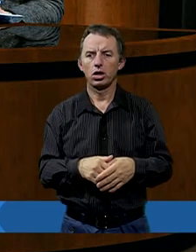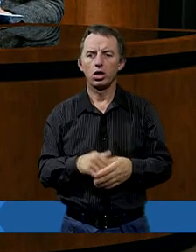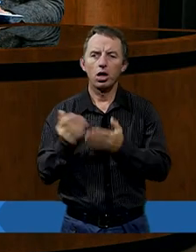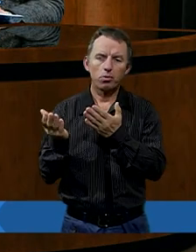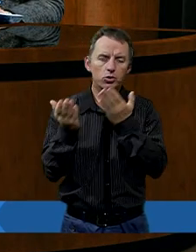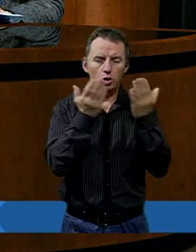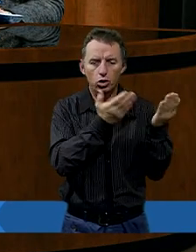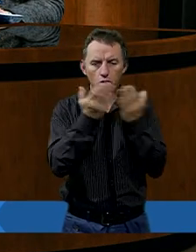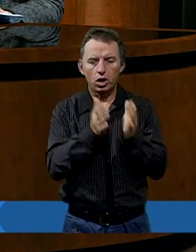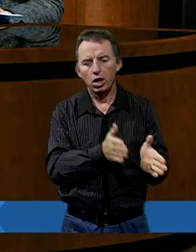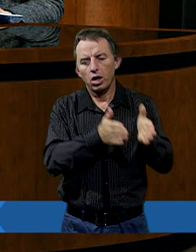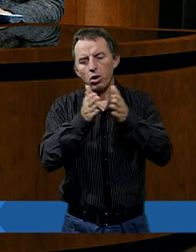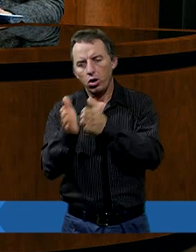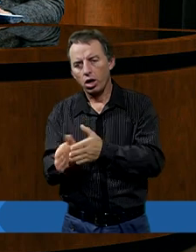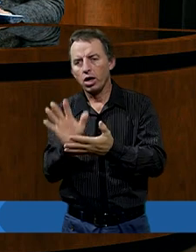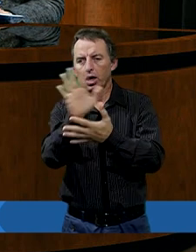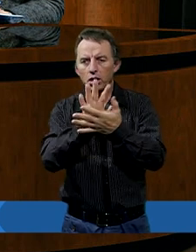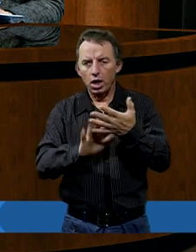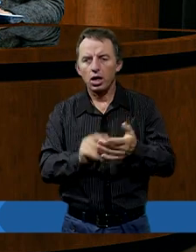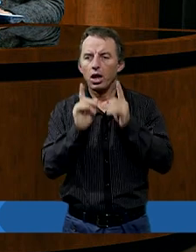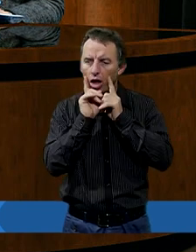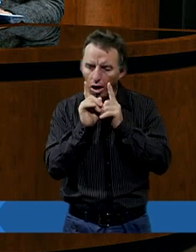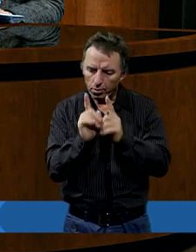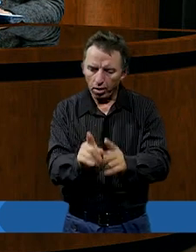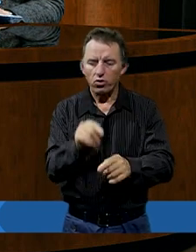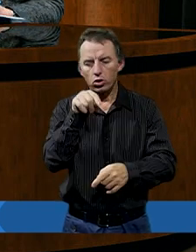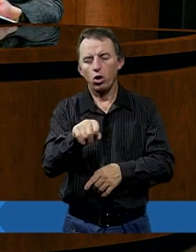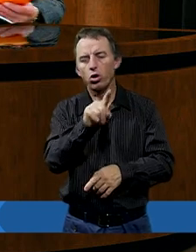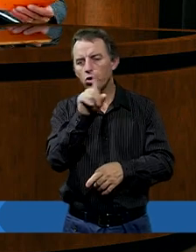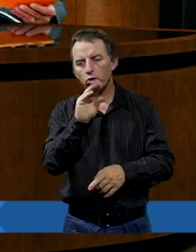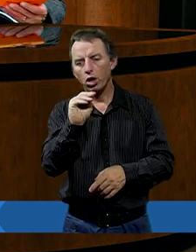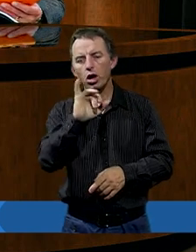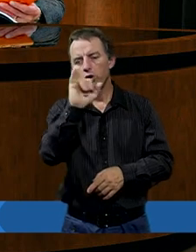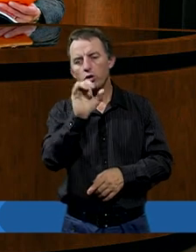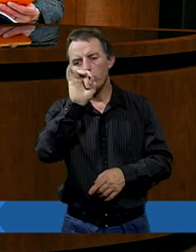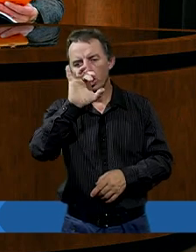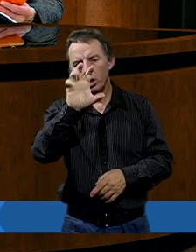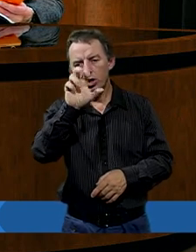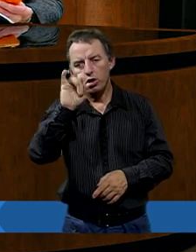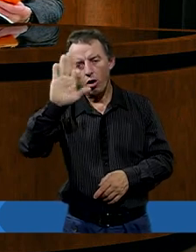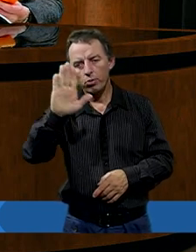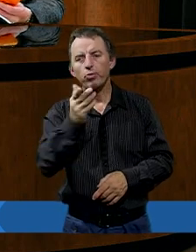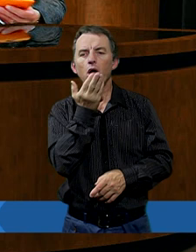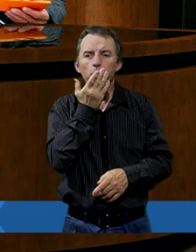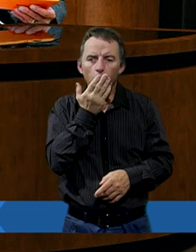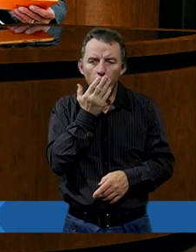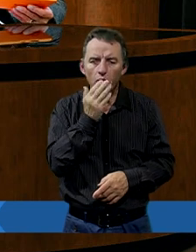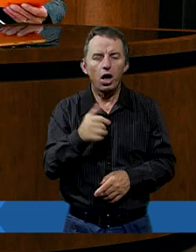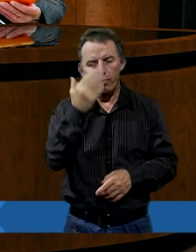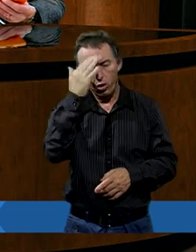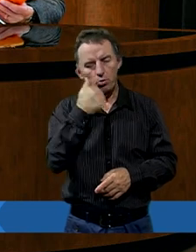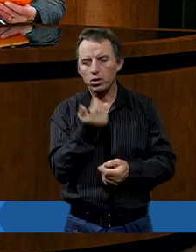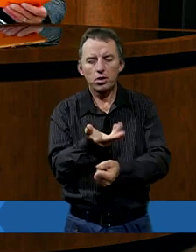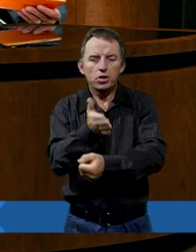Może przeczytajmy jeszcze kolejne teksty, bo tak naprawdę to, że Job mówił, że bodaj bym się nie